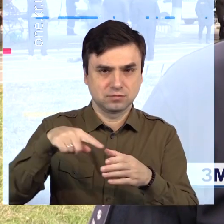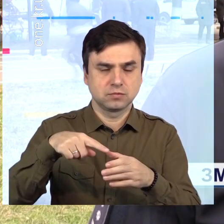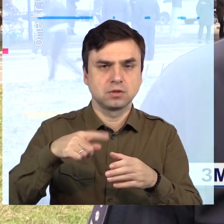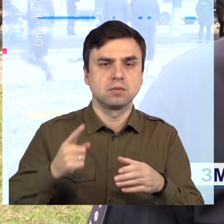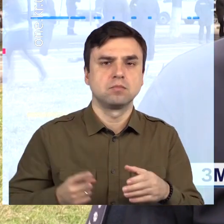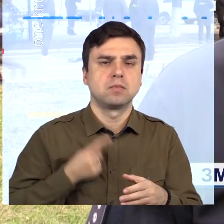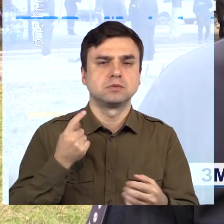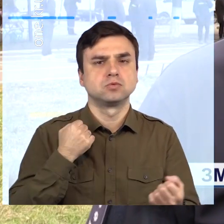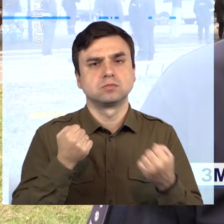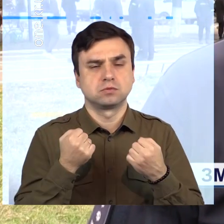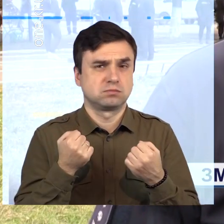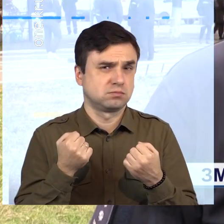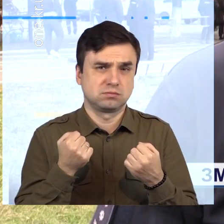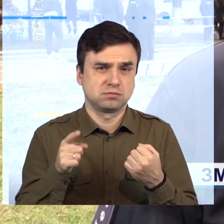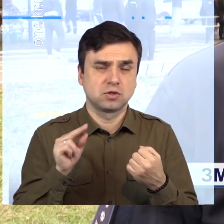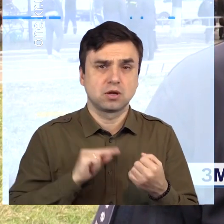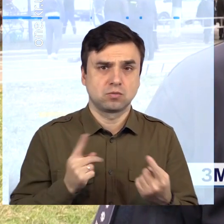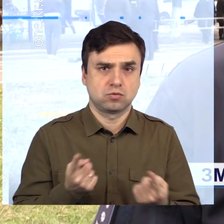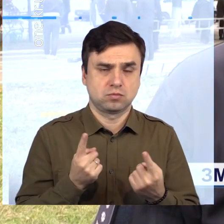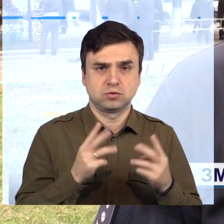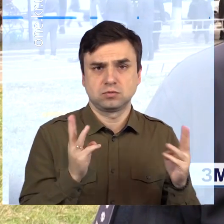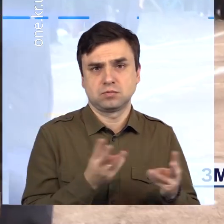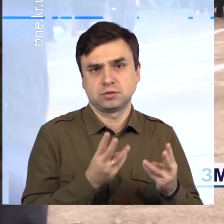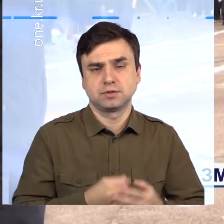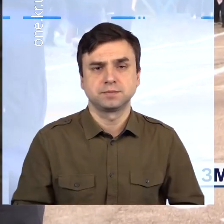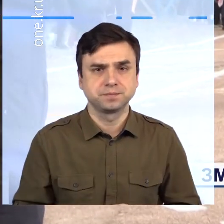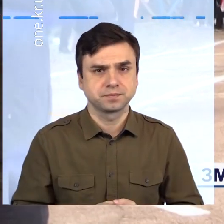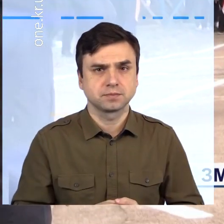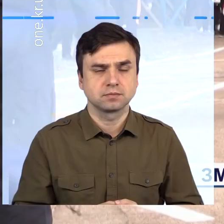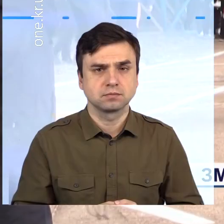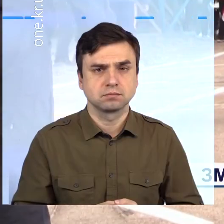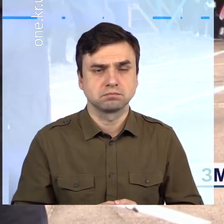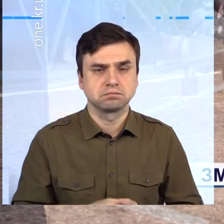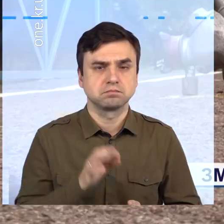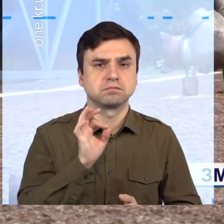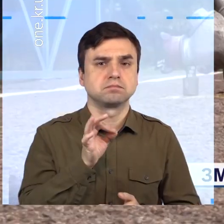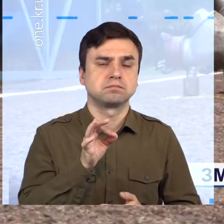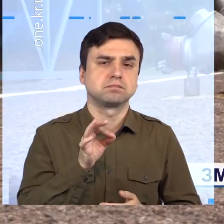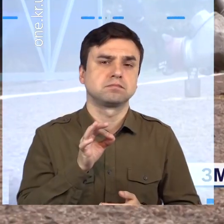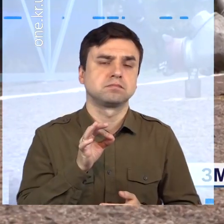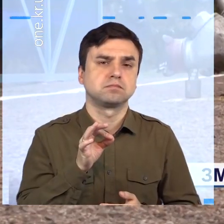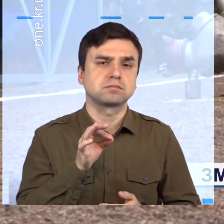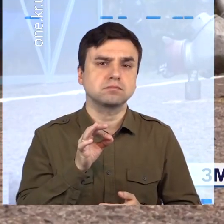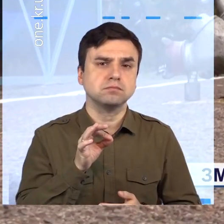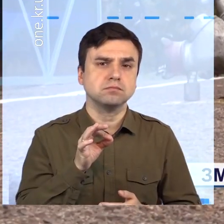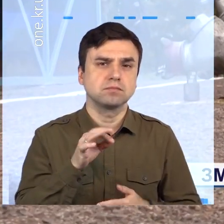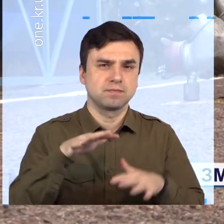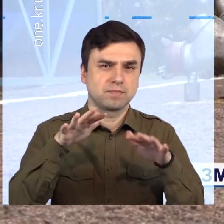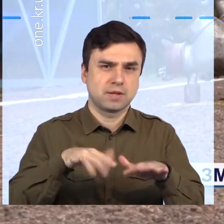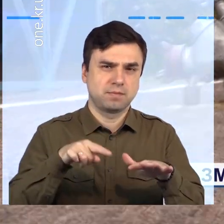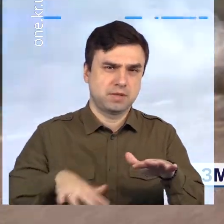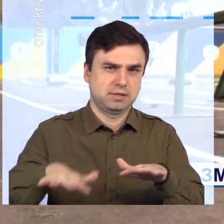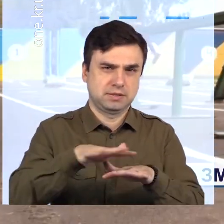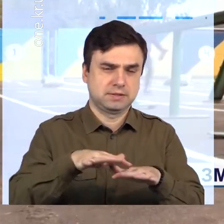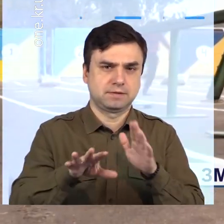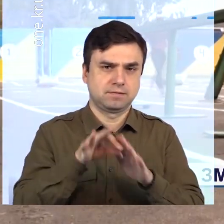підрозділах, пожежними офіцерами, начальниками караулів. І дійсно, полігон 10-ї частини на гарному рахунку в обласного керівництва